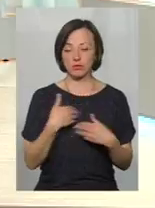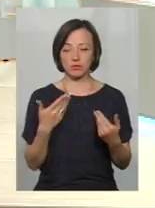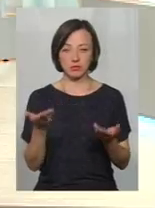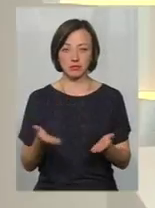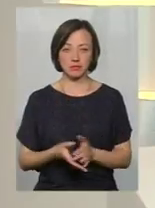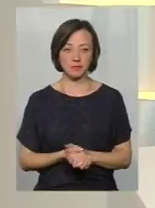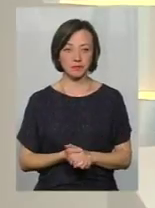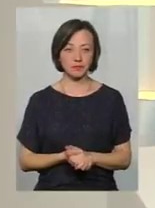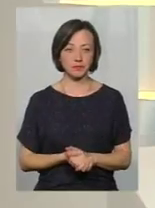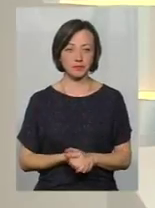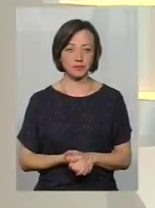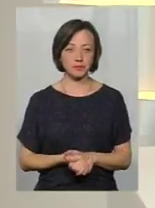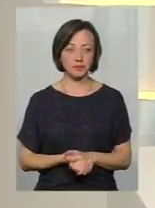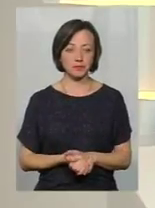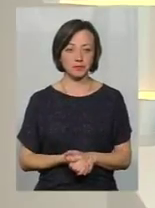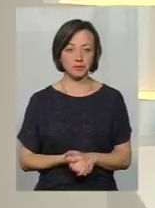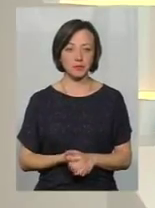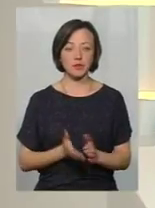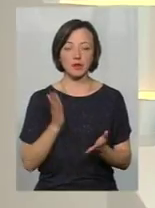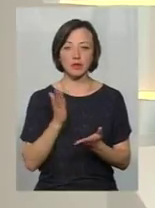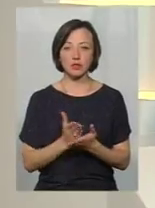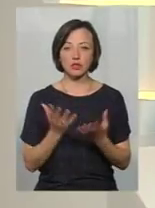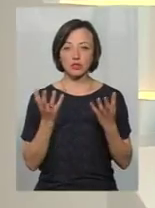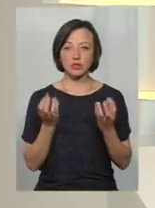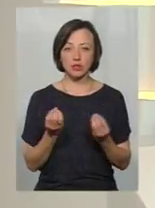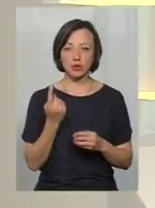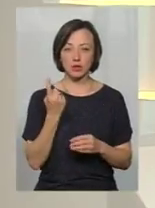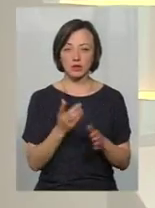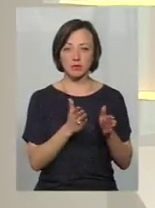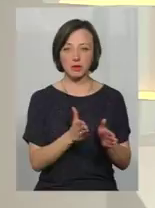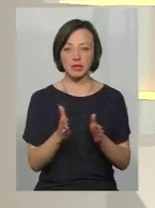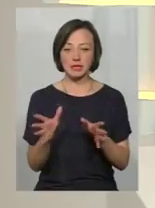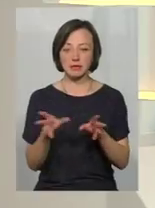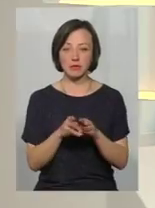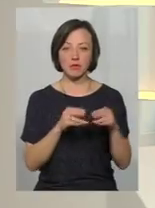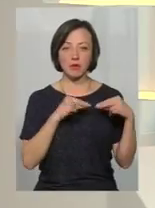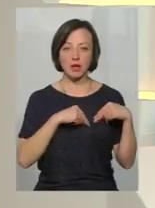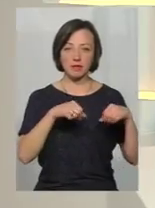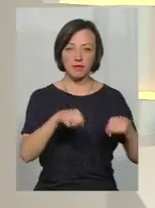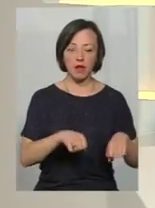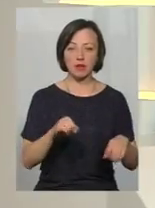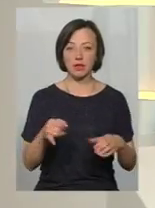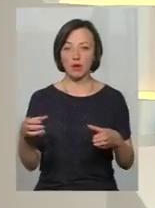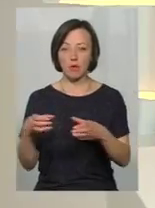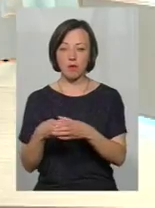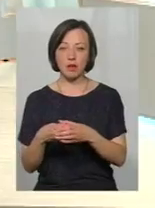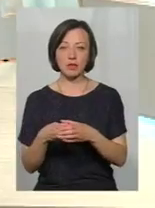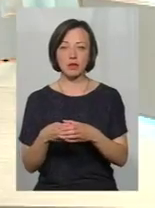для них нормально. Дякую, пане Роман. Є ще один з механізмів співпраці влади і громади. Це